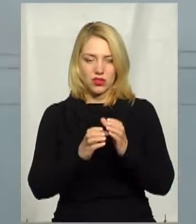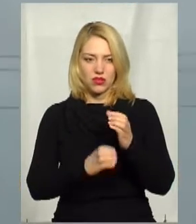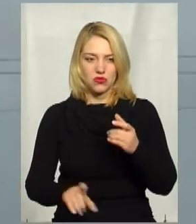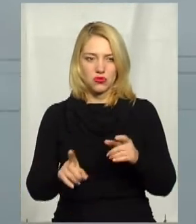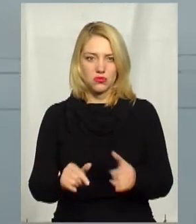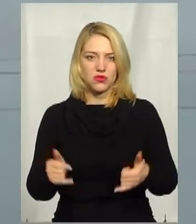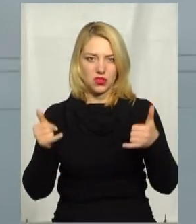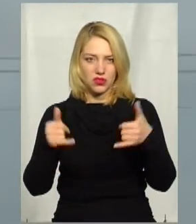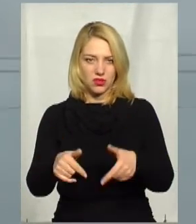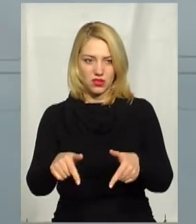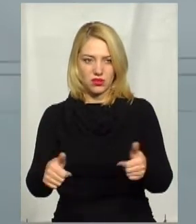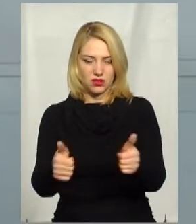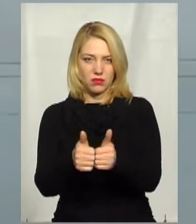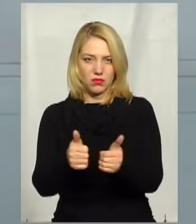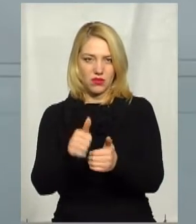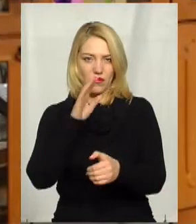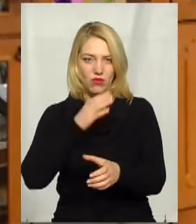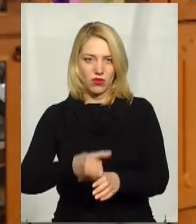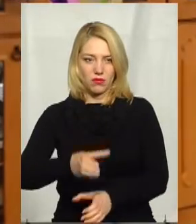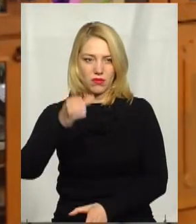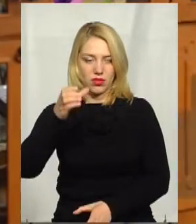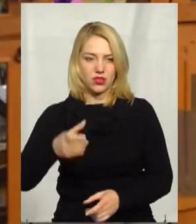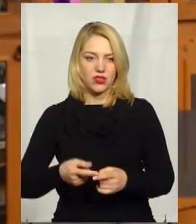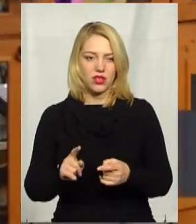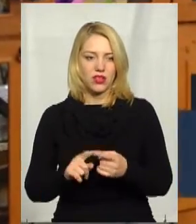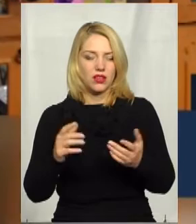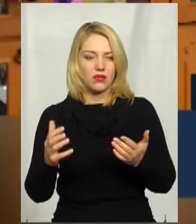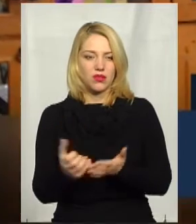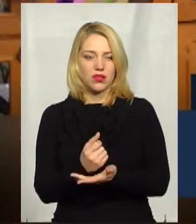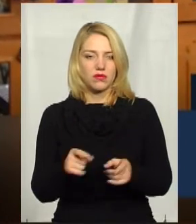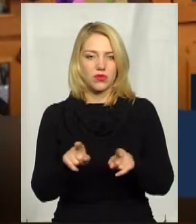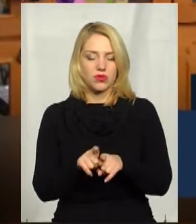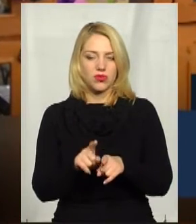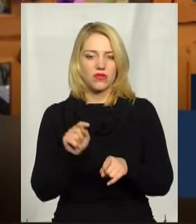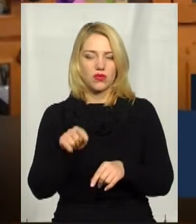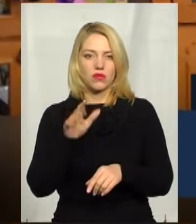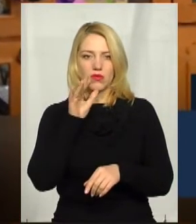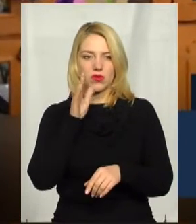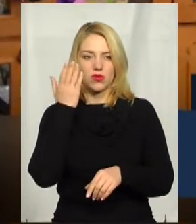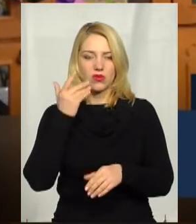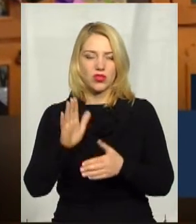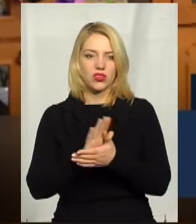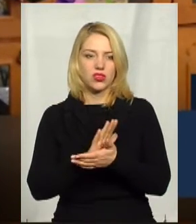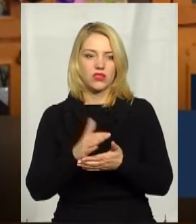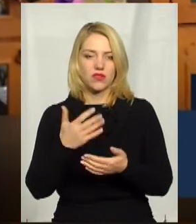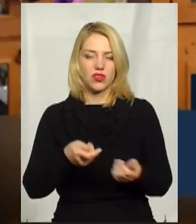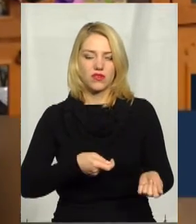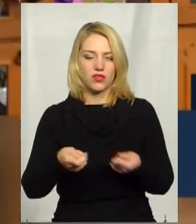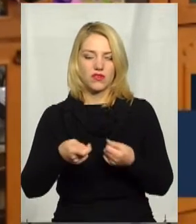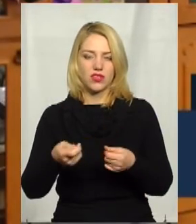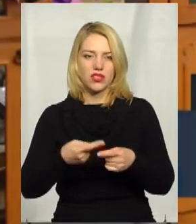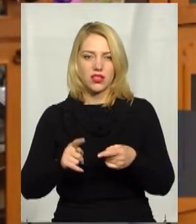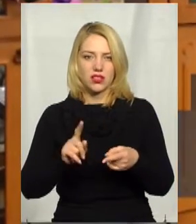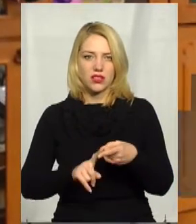чомусь воду у яму поряд з водонапірною баштою. Получилось той момент, коли вони чистили, вони вже вивезли ці всі